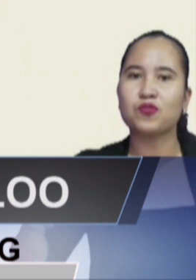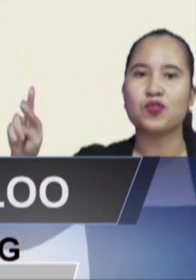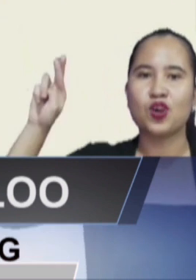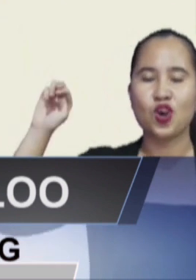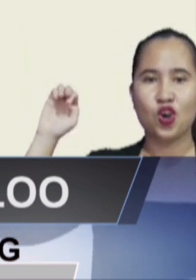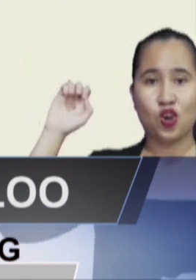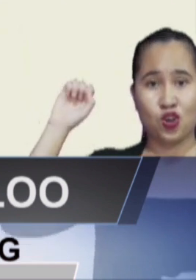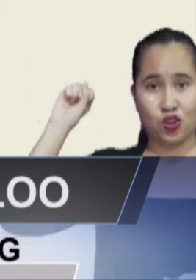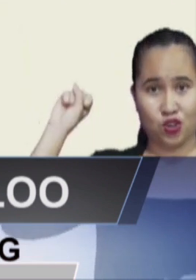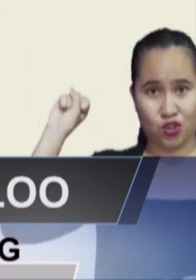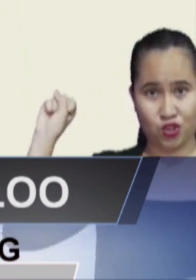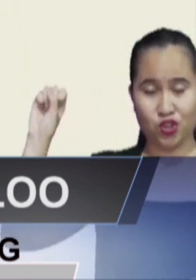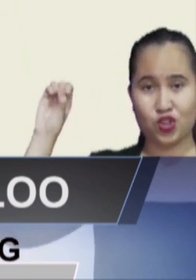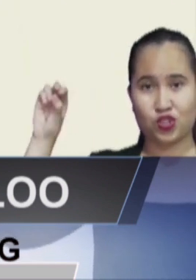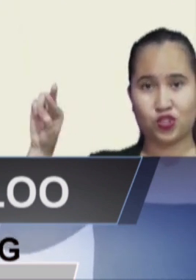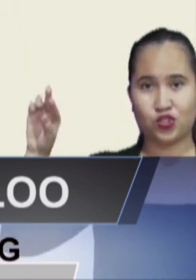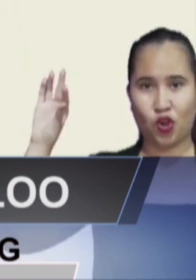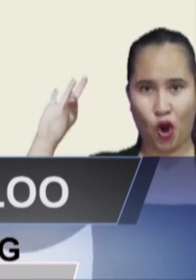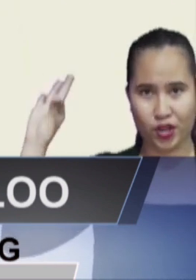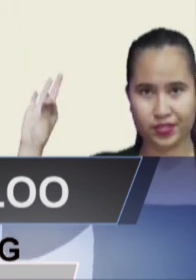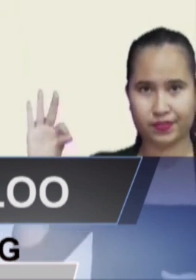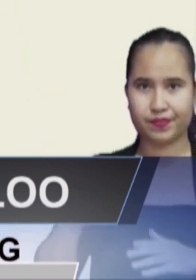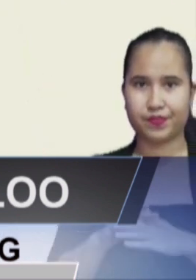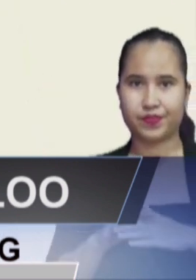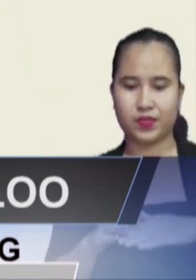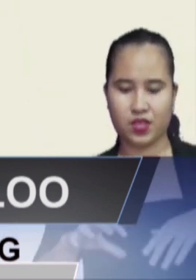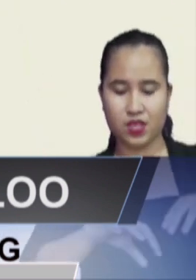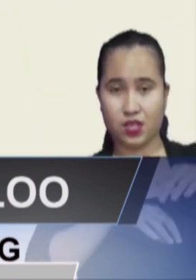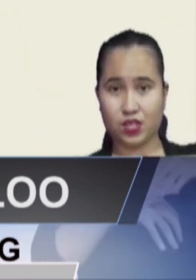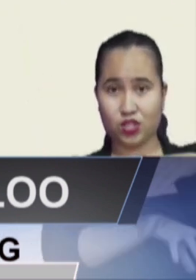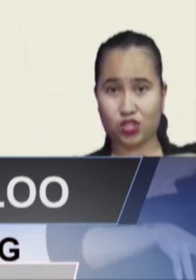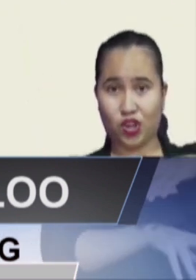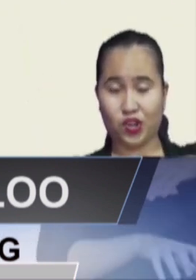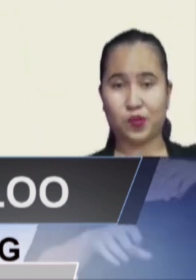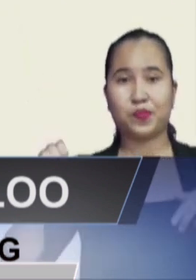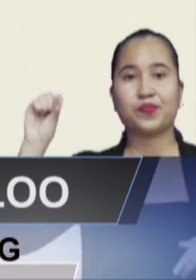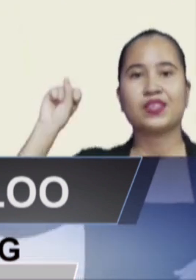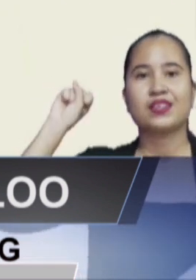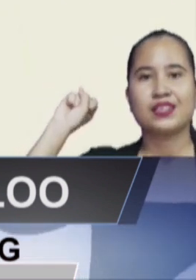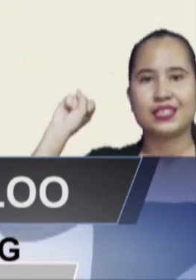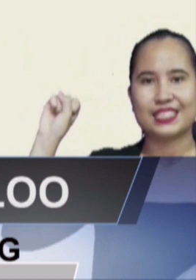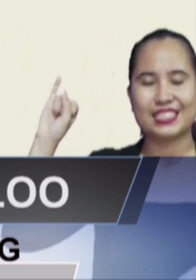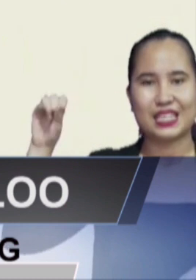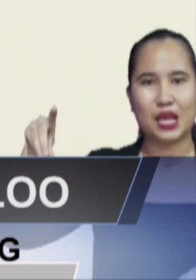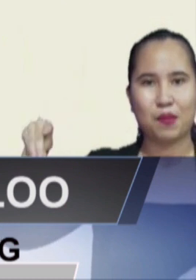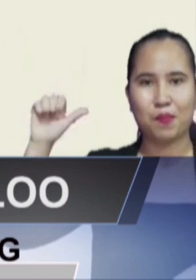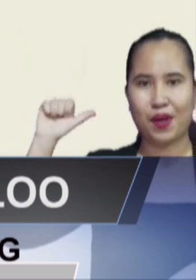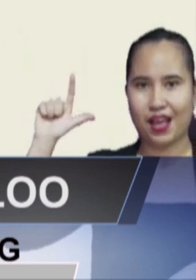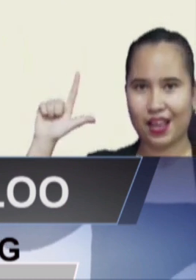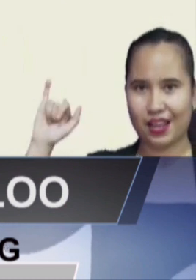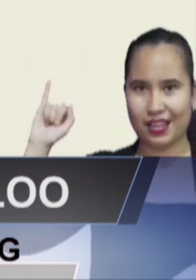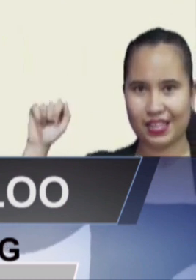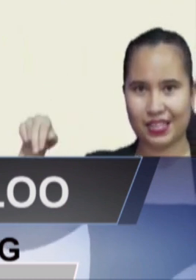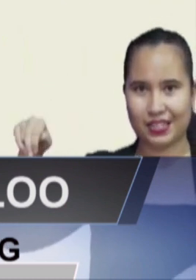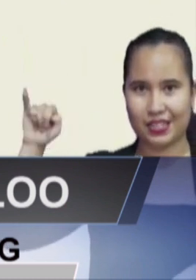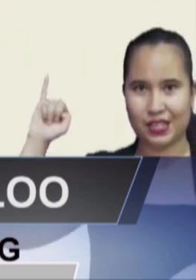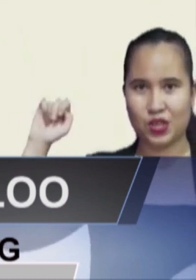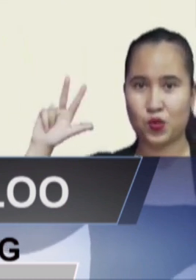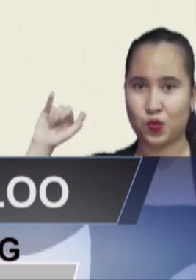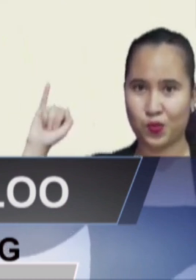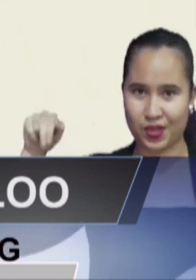het dorp Sipaliwini, waarbij er een groot aantal mensen zijn